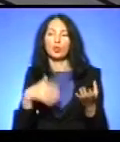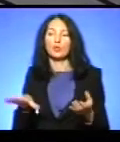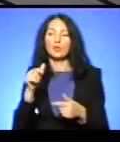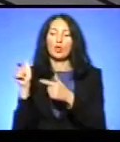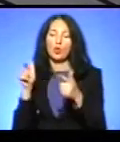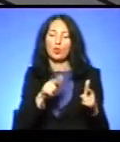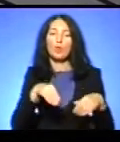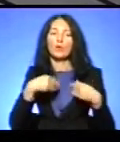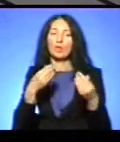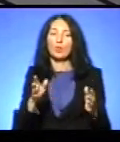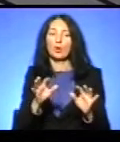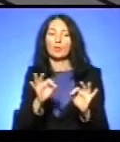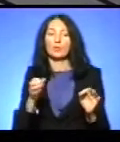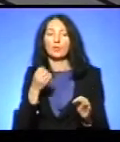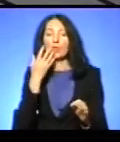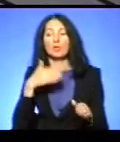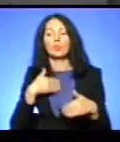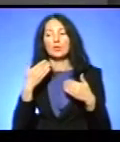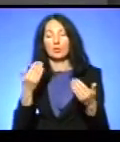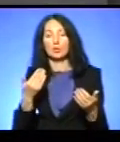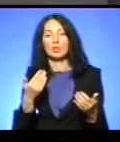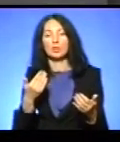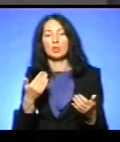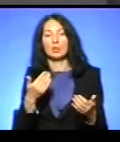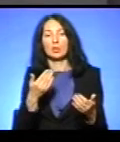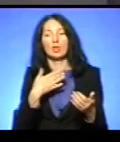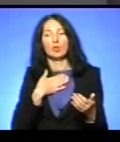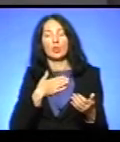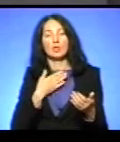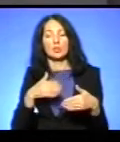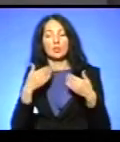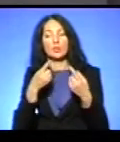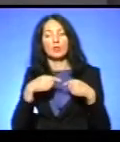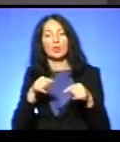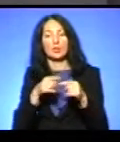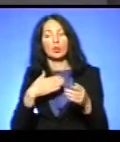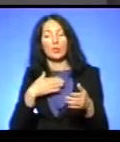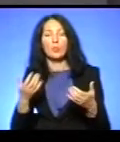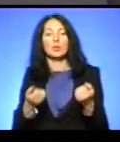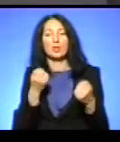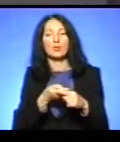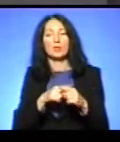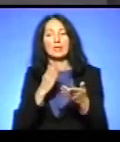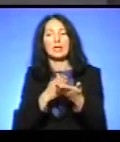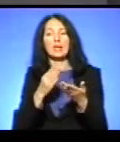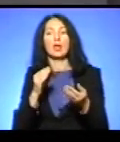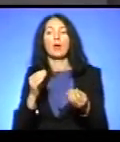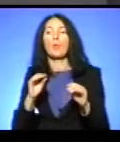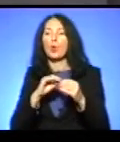Коли звернулися організатори до нас, безумовно, ми підтримали. Тому що, по-перше, це є проблема глобальна для України.